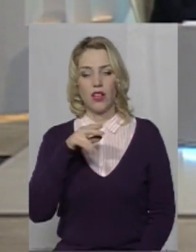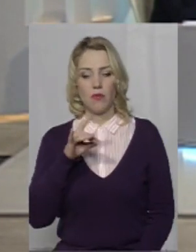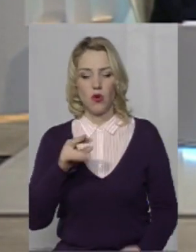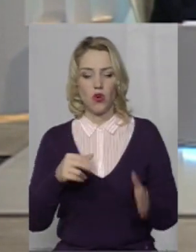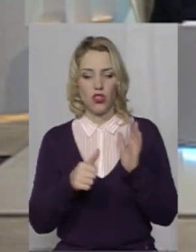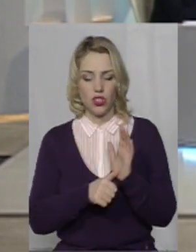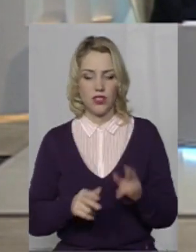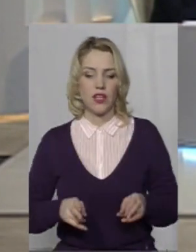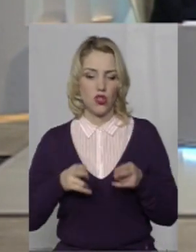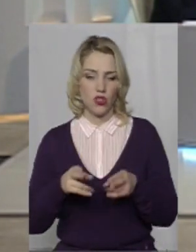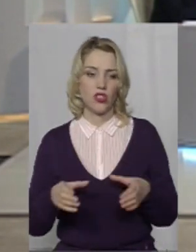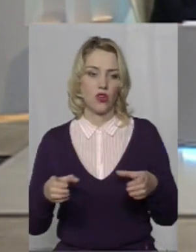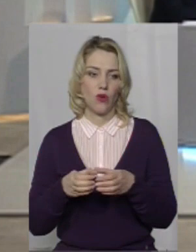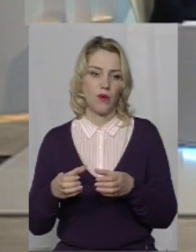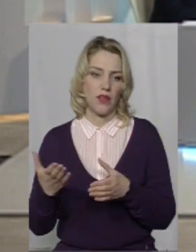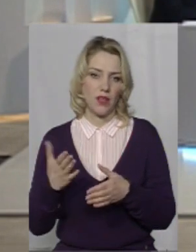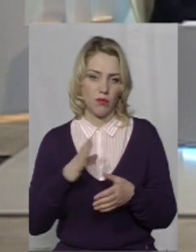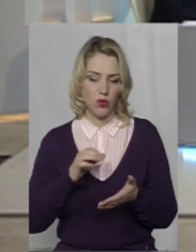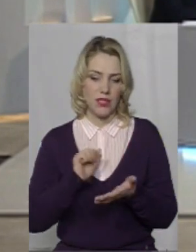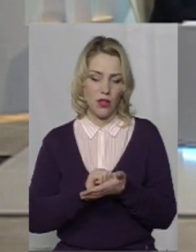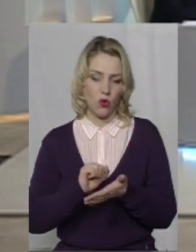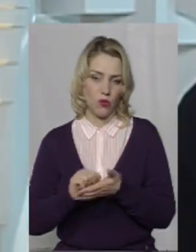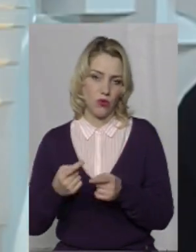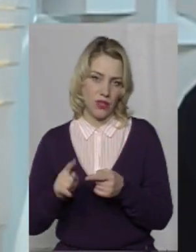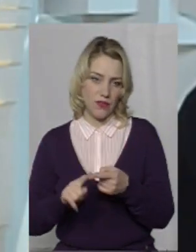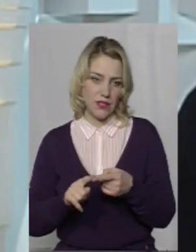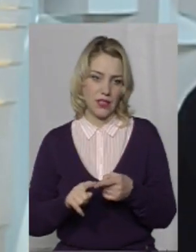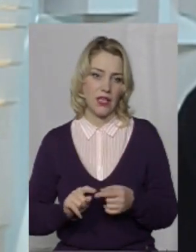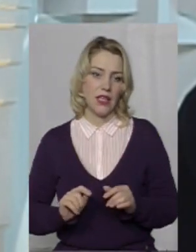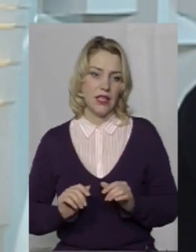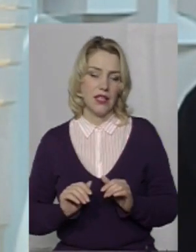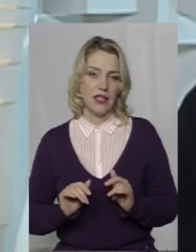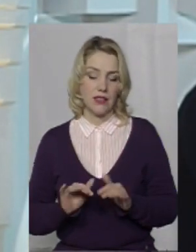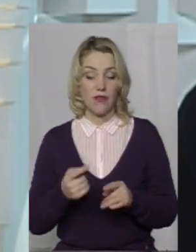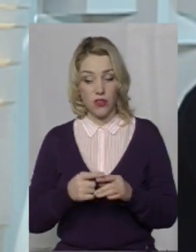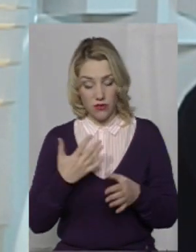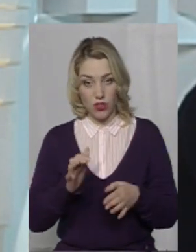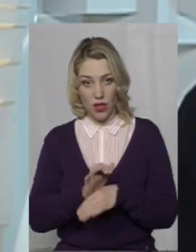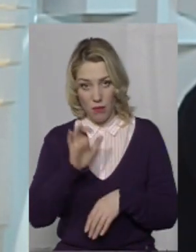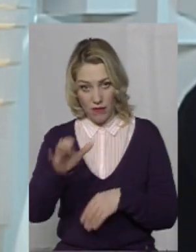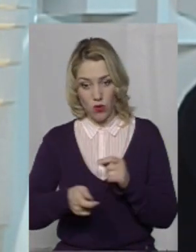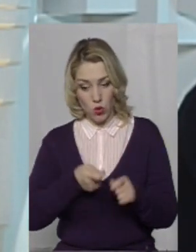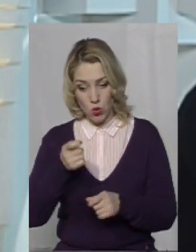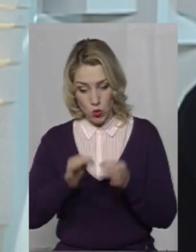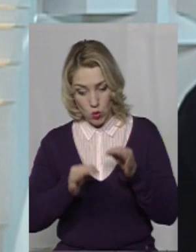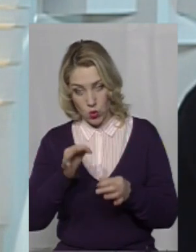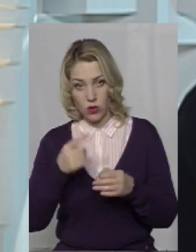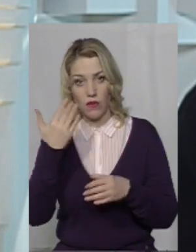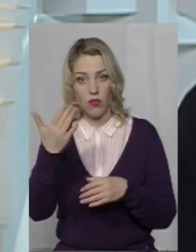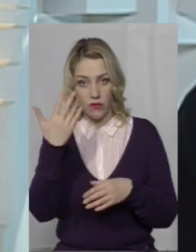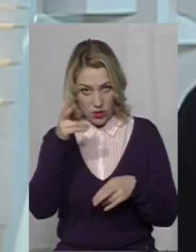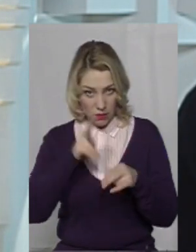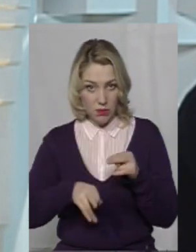злочинних угрупувань, які були задокументовані, ці справи груп, так, вони дійшли вже до суду, вони припинили свою